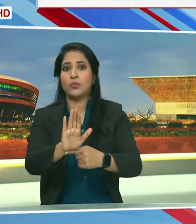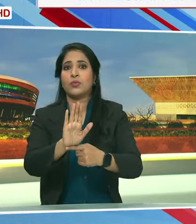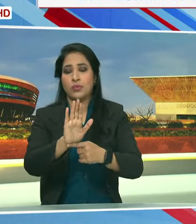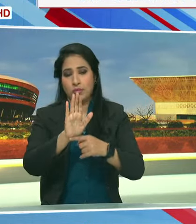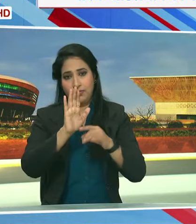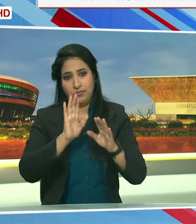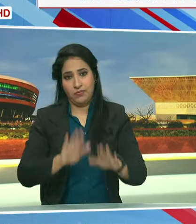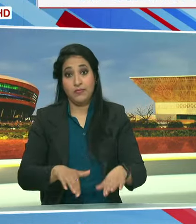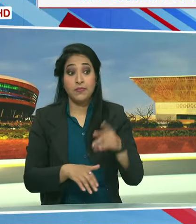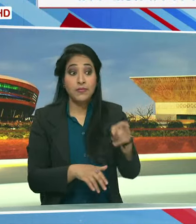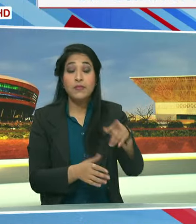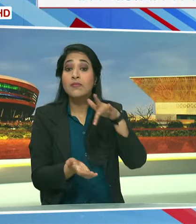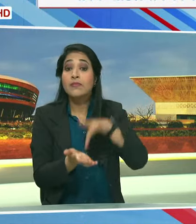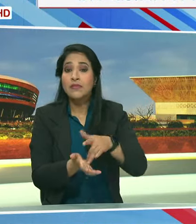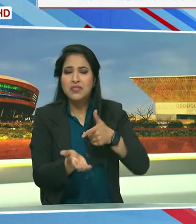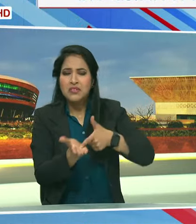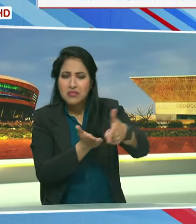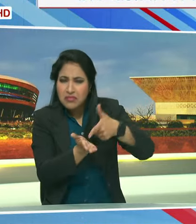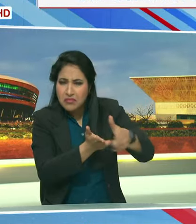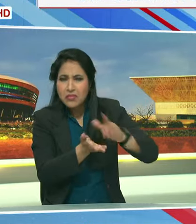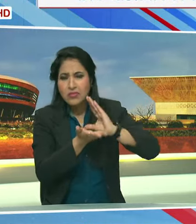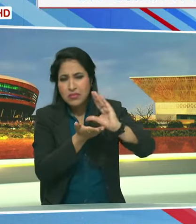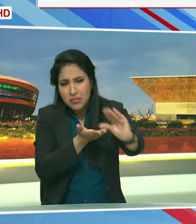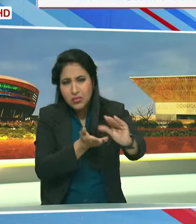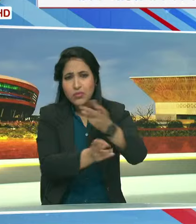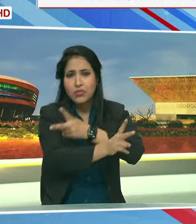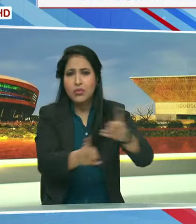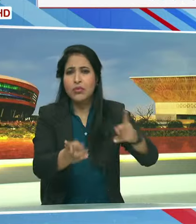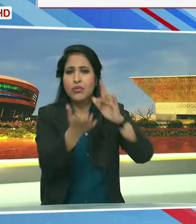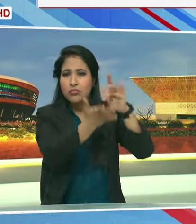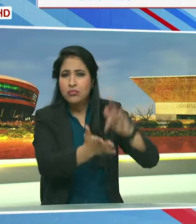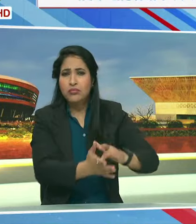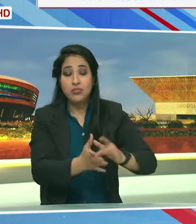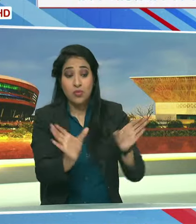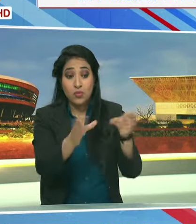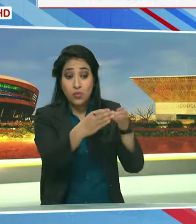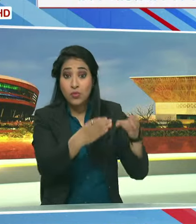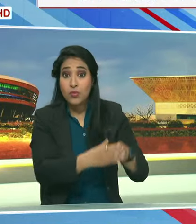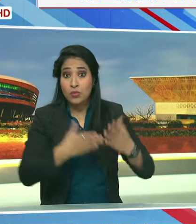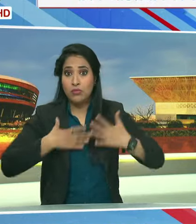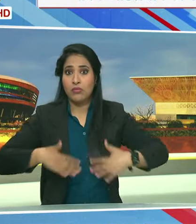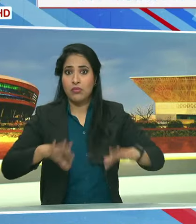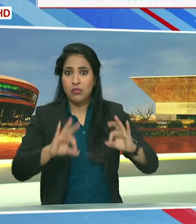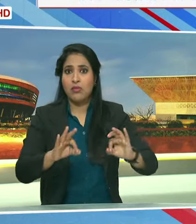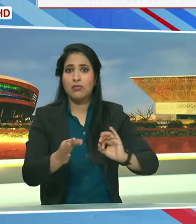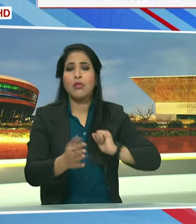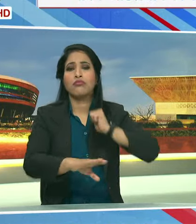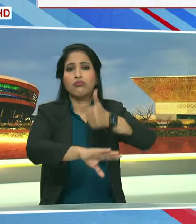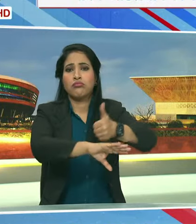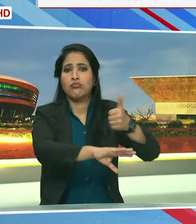यहां गाउं गाउं में Community Health Centers खुले गए